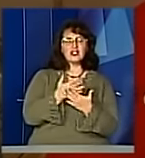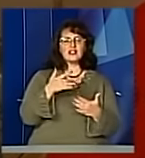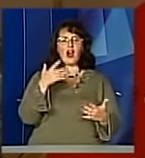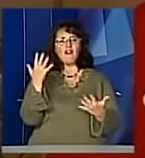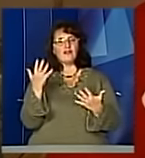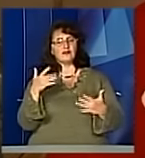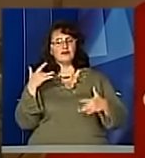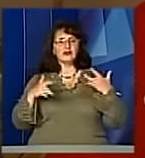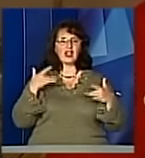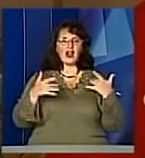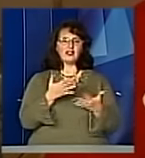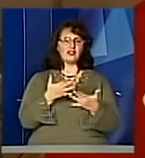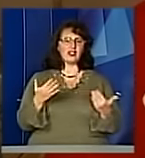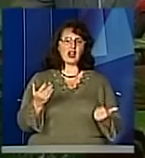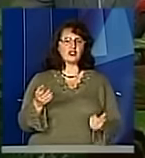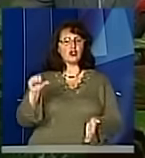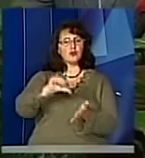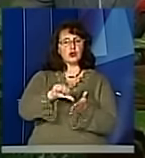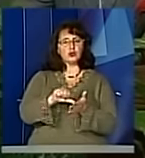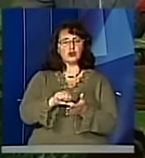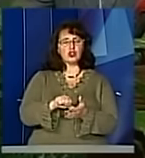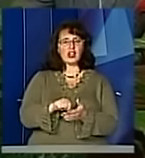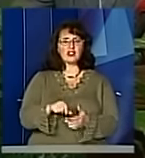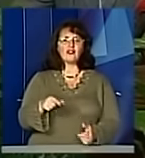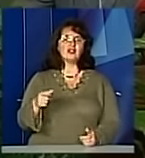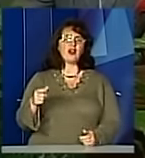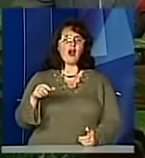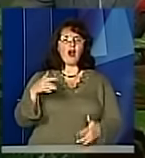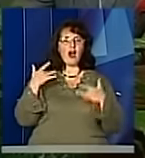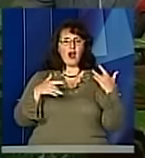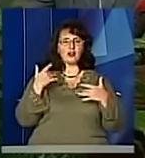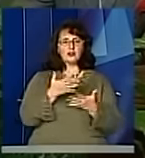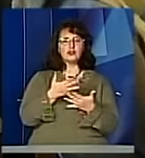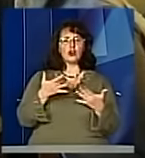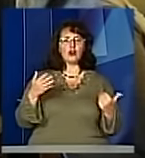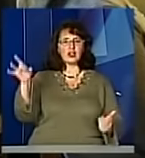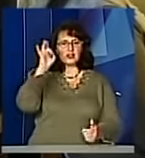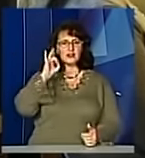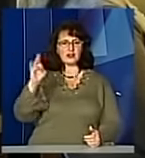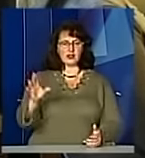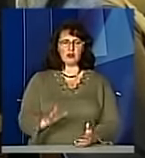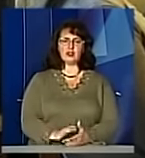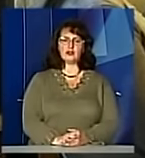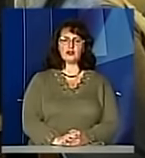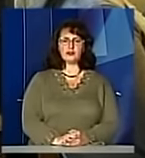а також народних артистів України Ольги Сумської, Федора Стригона, Остапа Ступка, Аде Гроговцевої та інших.